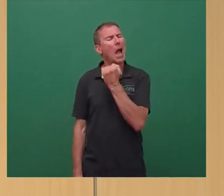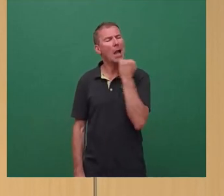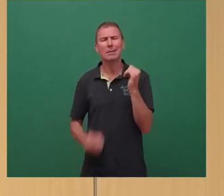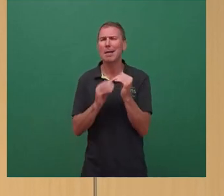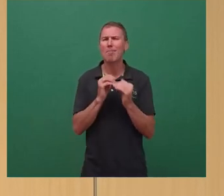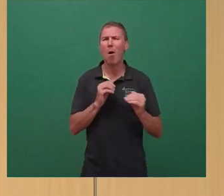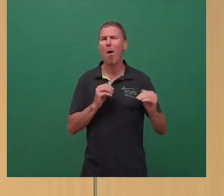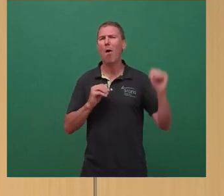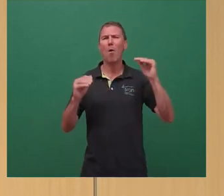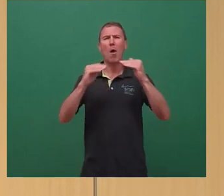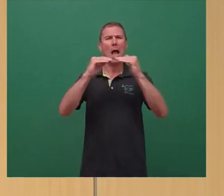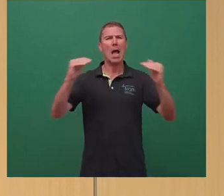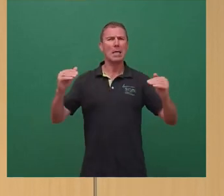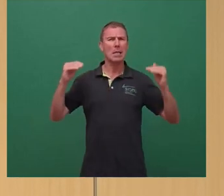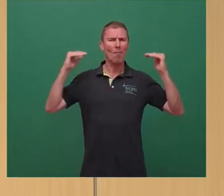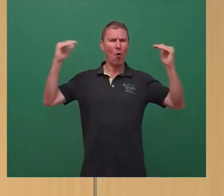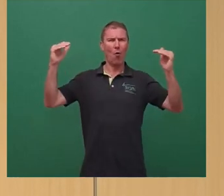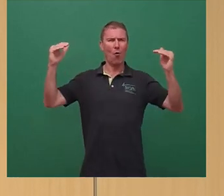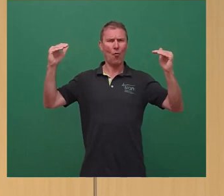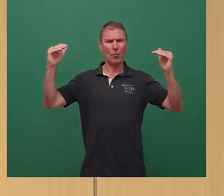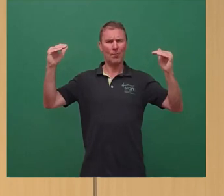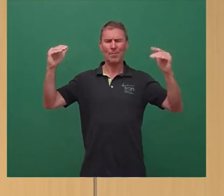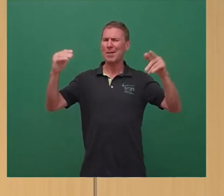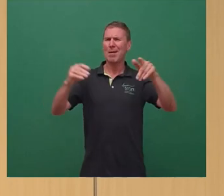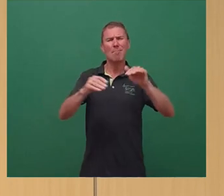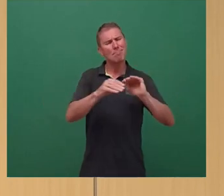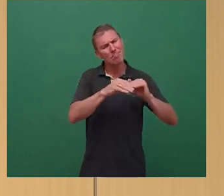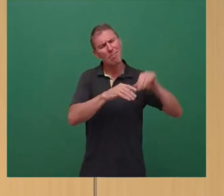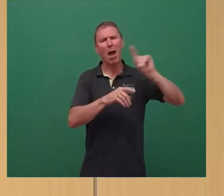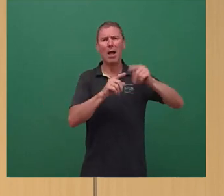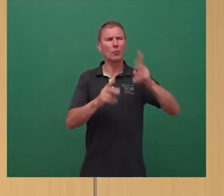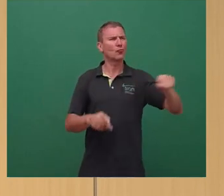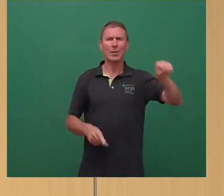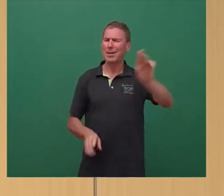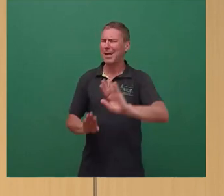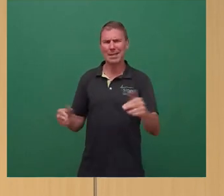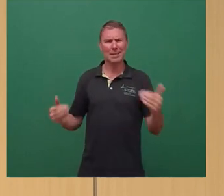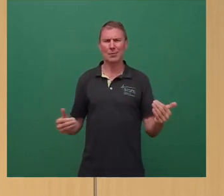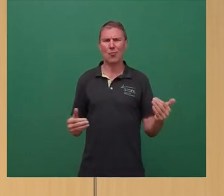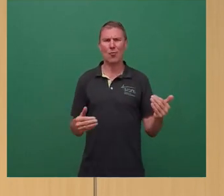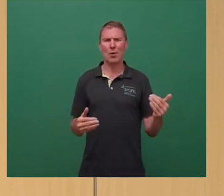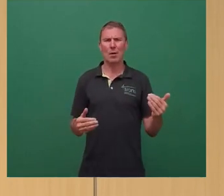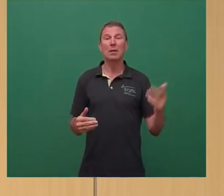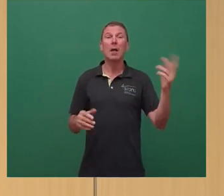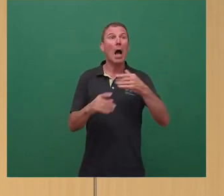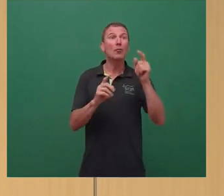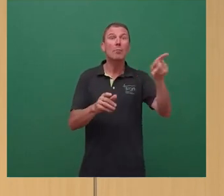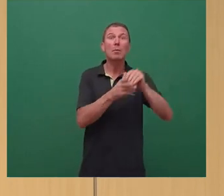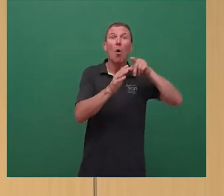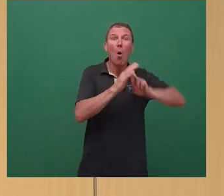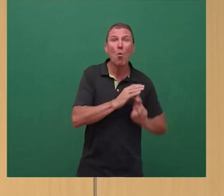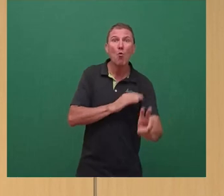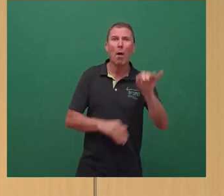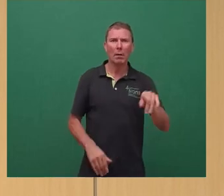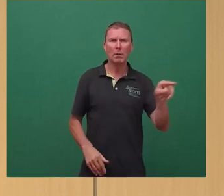Niveau, und das ist auch ein Niveau, was weit über dem anderer Städte liegt, die teilweise U-Bahn-Systeme haben, die wirklich sehr, sehr viel mehr Geld auch in